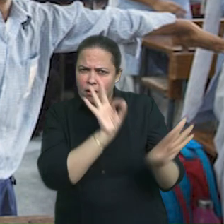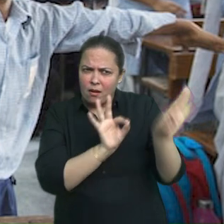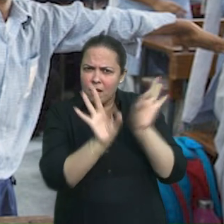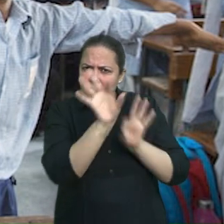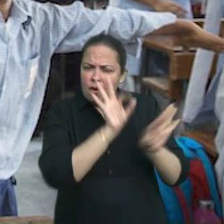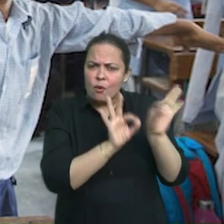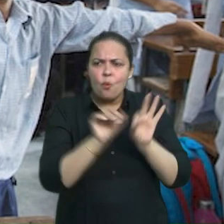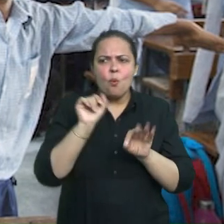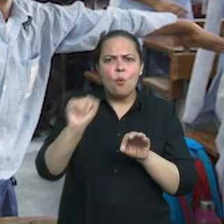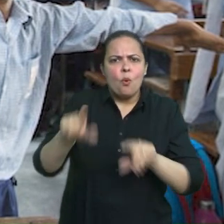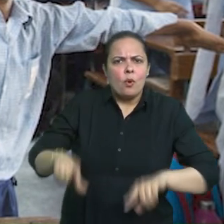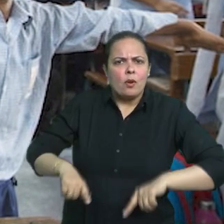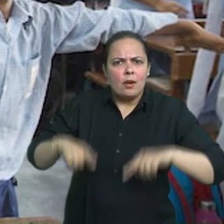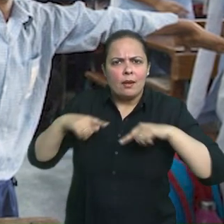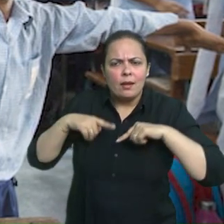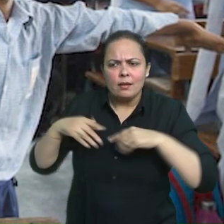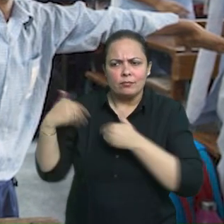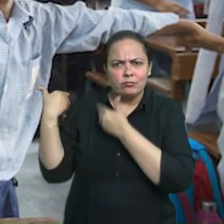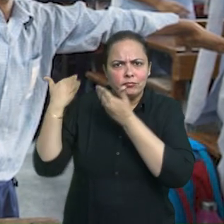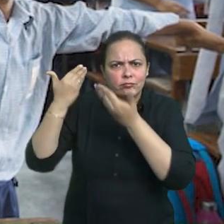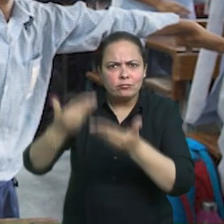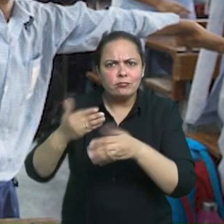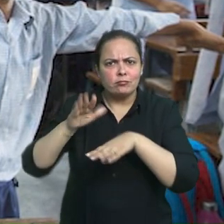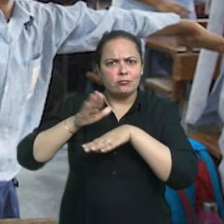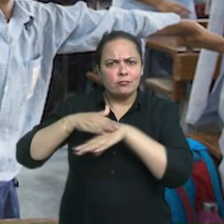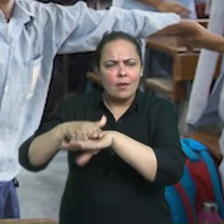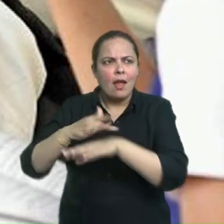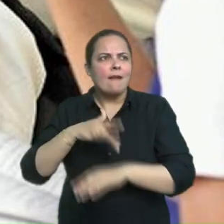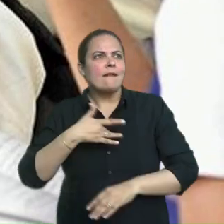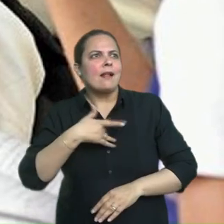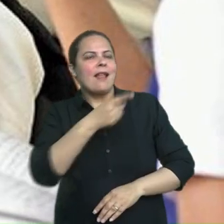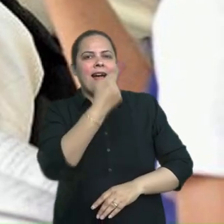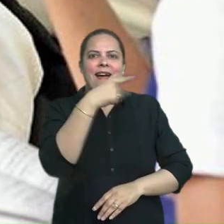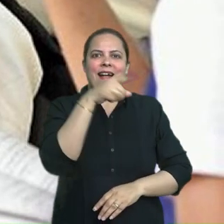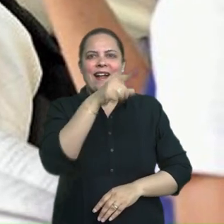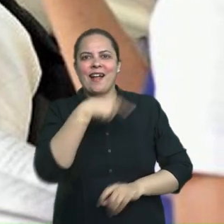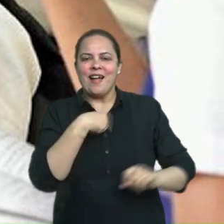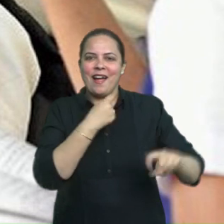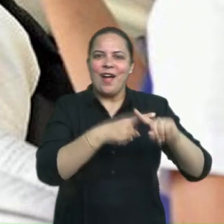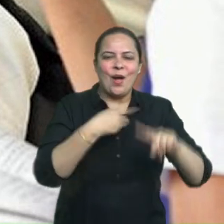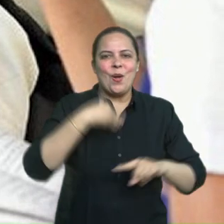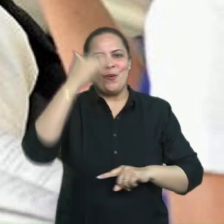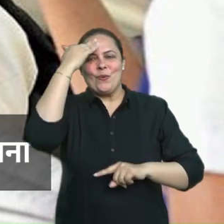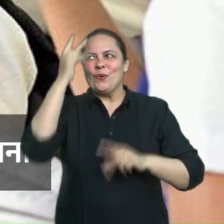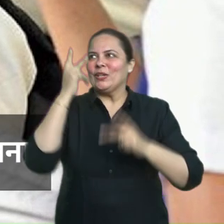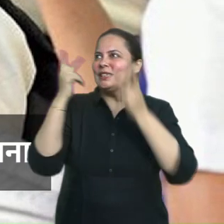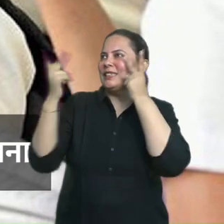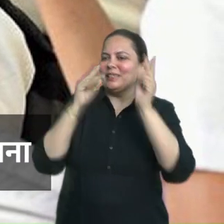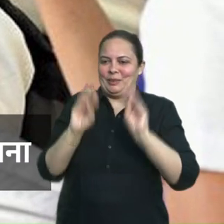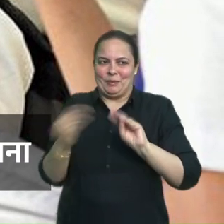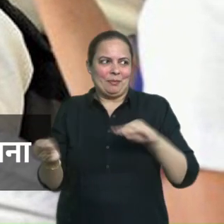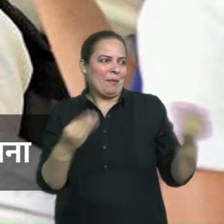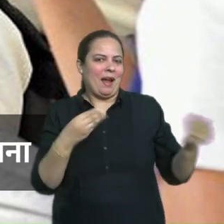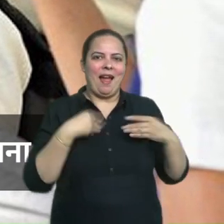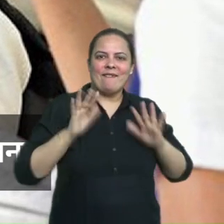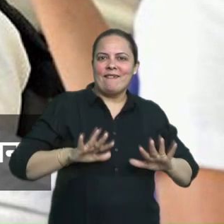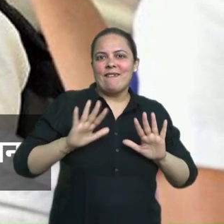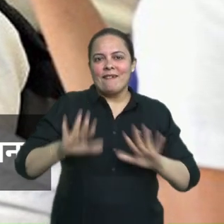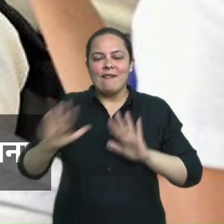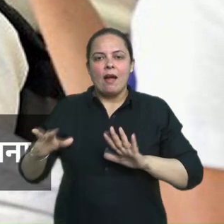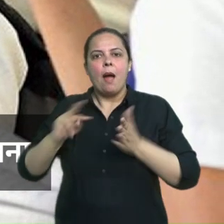वर्ष के बच्चों का ध्यान अवदी के अनुसार ही बनाई गये हैं। यह विडियो प्रोग्राम पाठ्टे पुस्तकों में दी गई